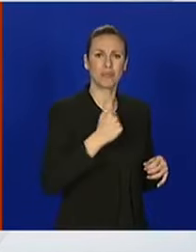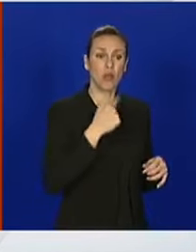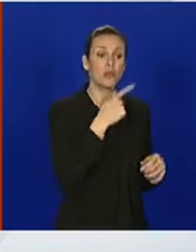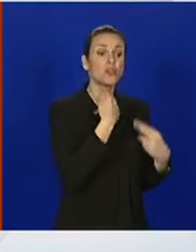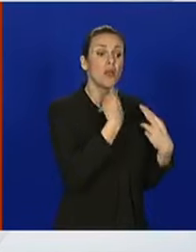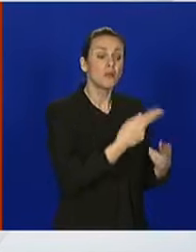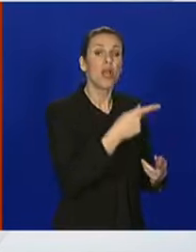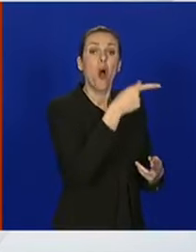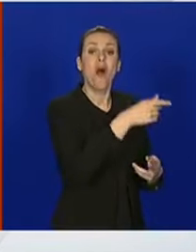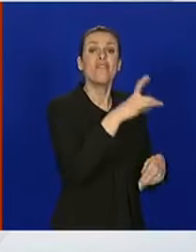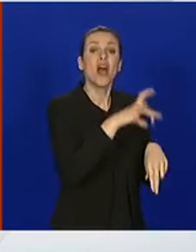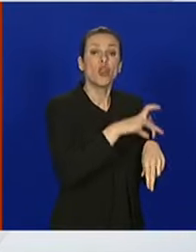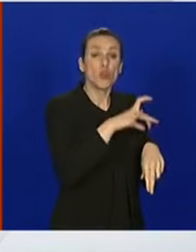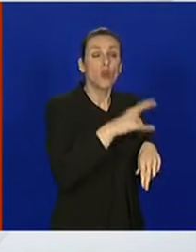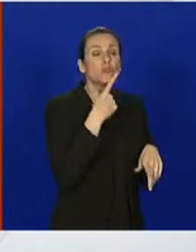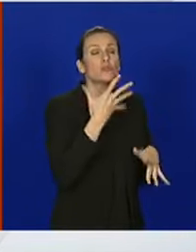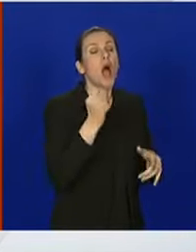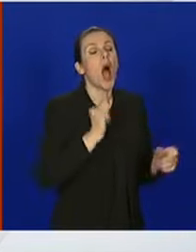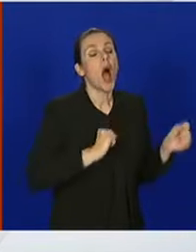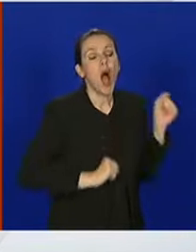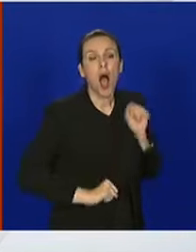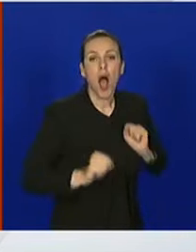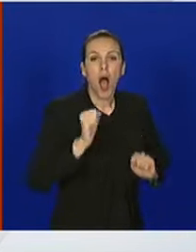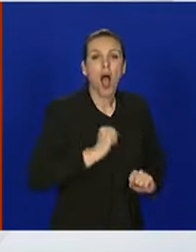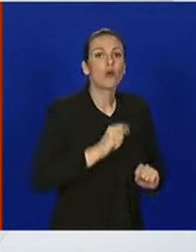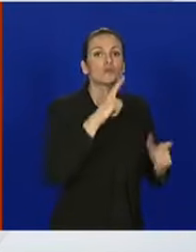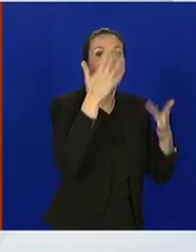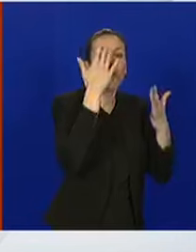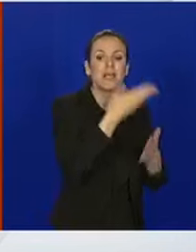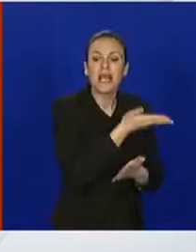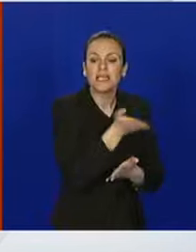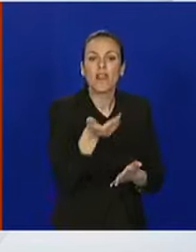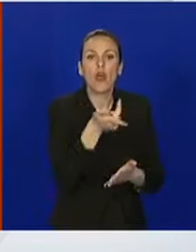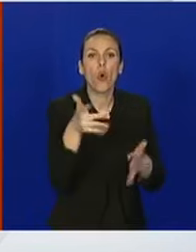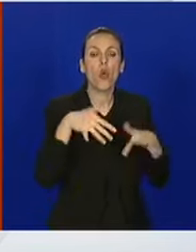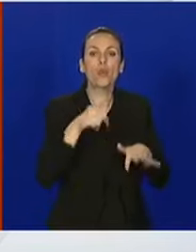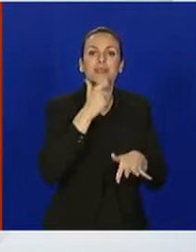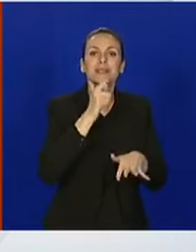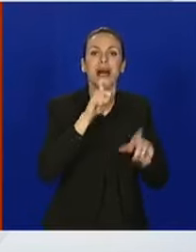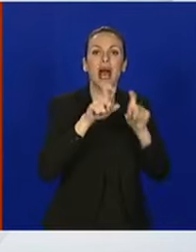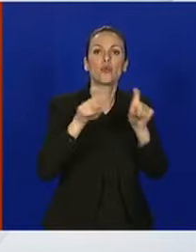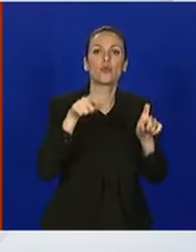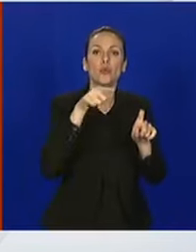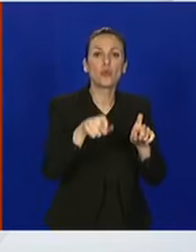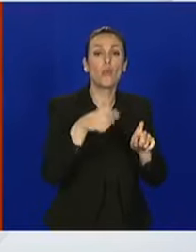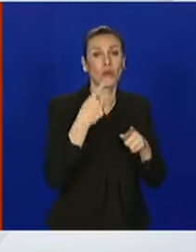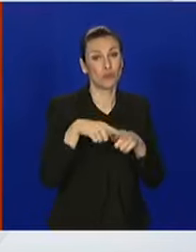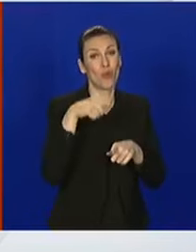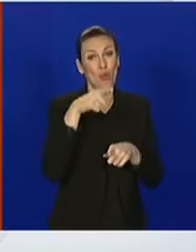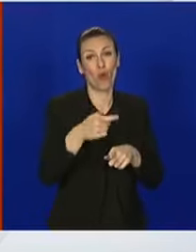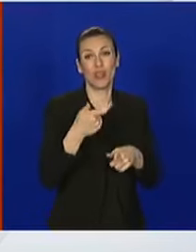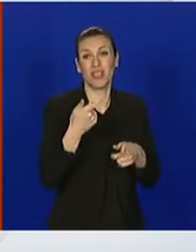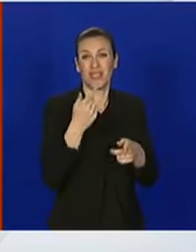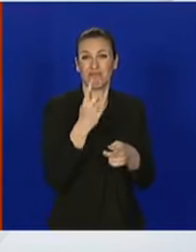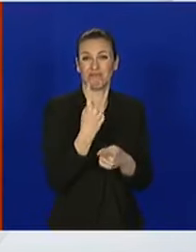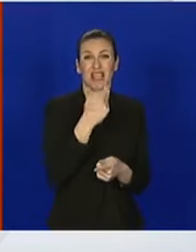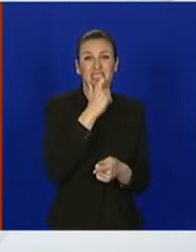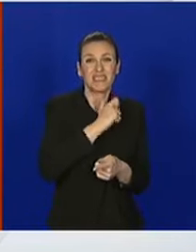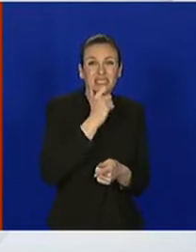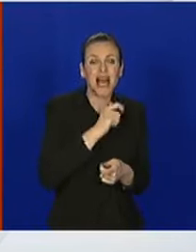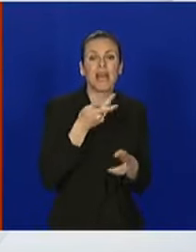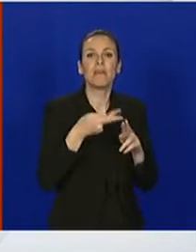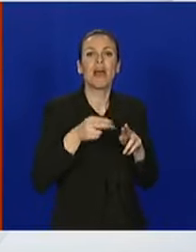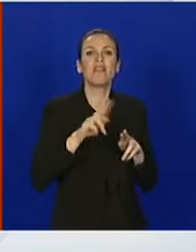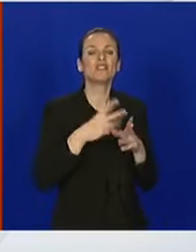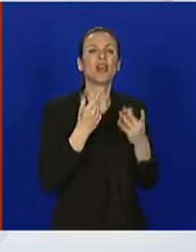uložila enorman napor da bi izbrinjavala sve te bolesnike, koje su inače, s obzirom na svoju prirodu, najveći dio